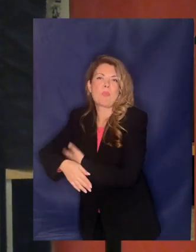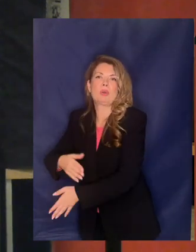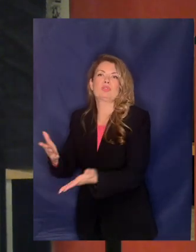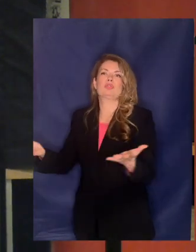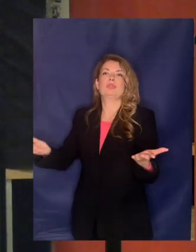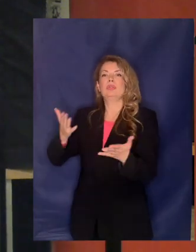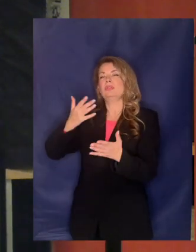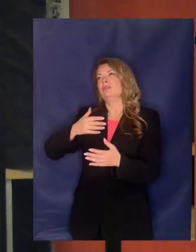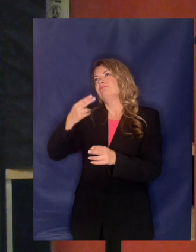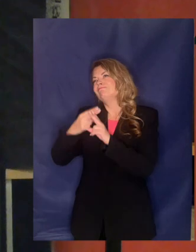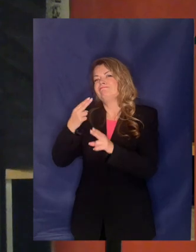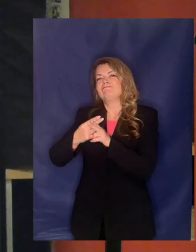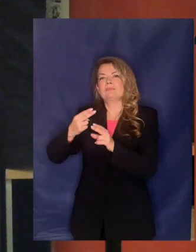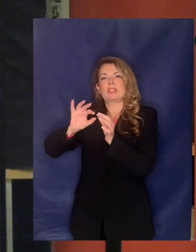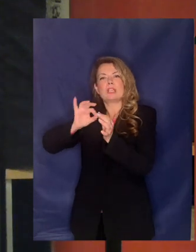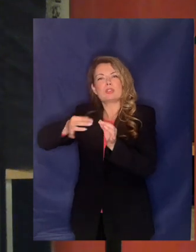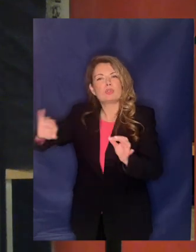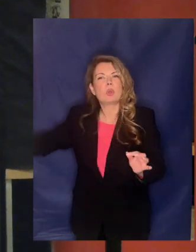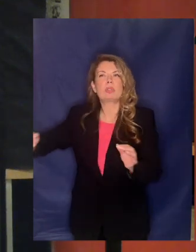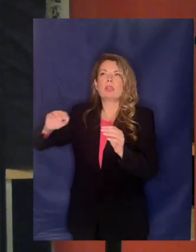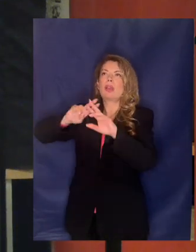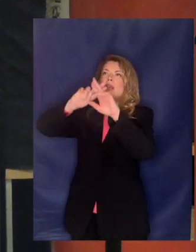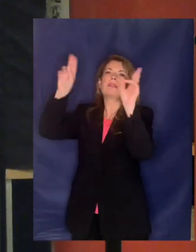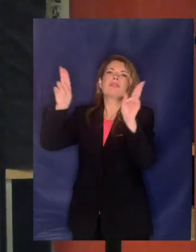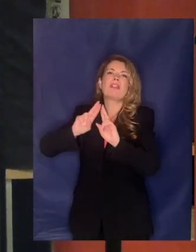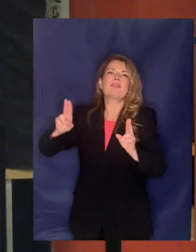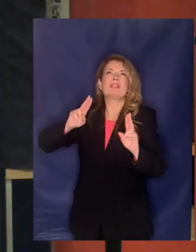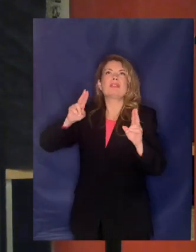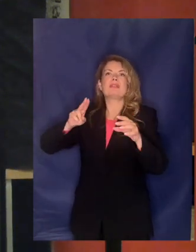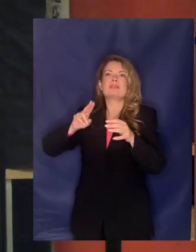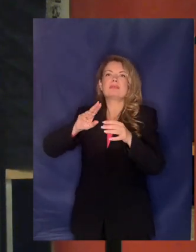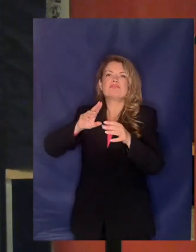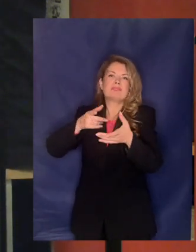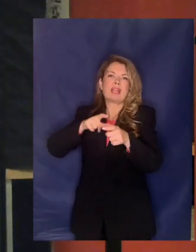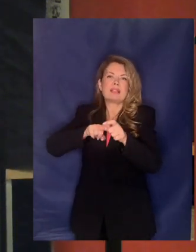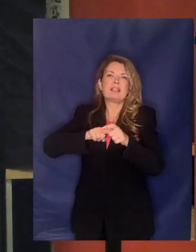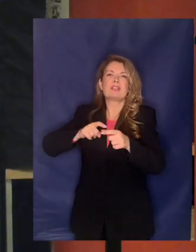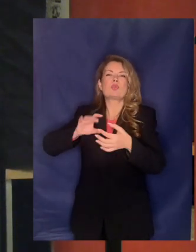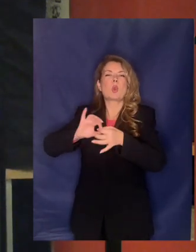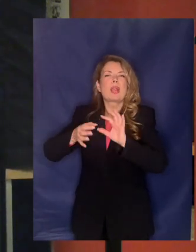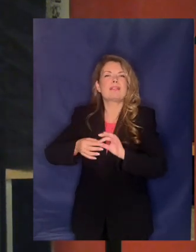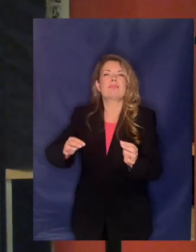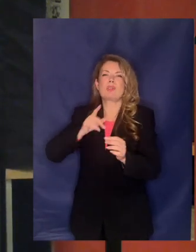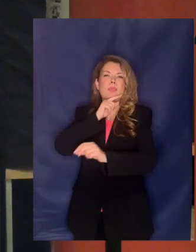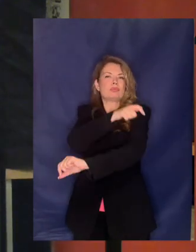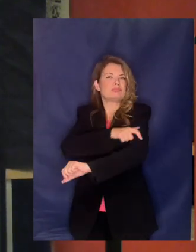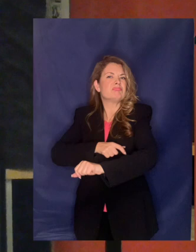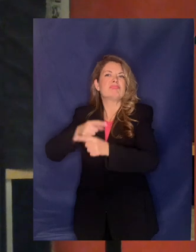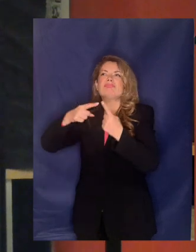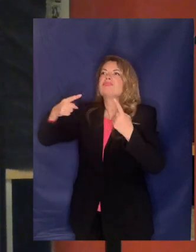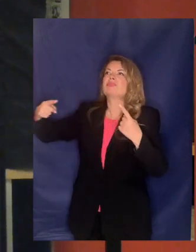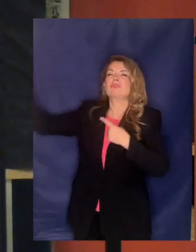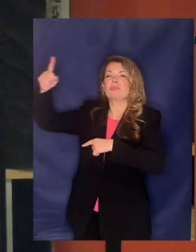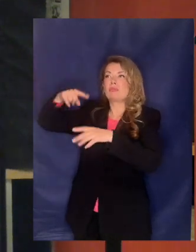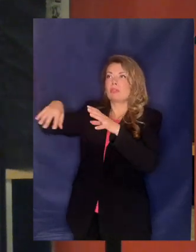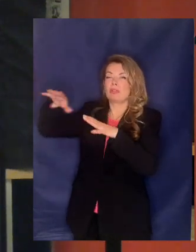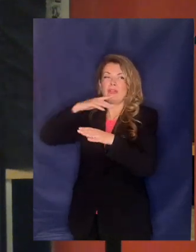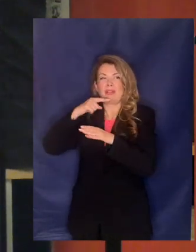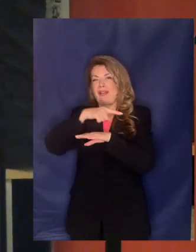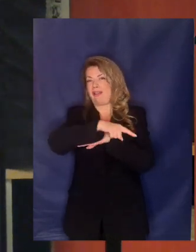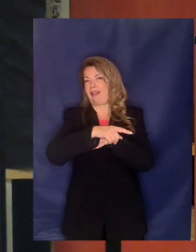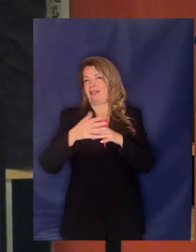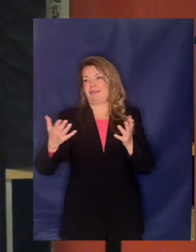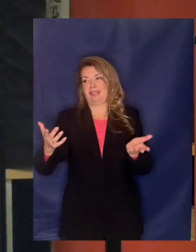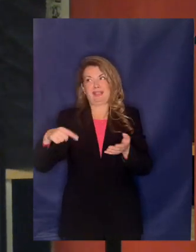σπουδαίες αποφάσεις διεθνών οργανισμών όπου κανένας από αυτούς τους διεθνείς οργανισμούς δεν έχει έντρα τα υπόλοιπα της